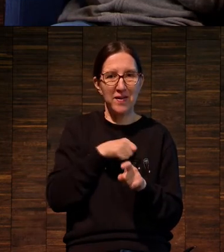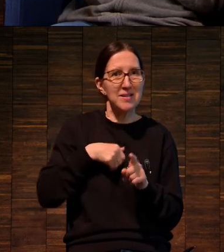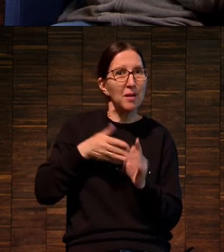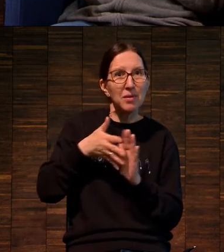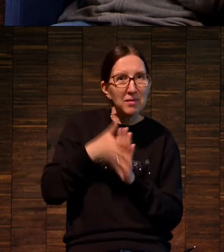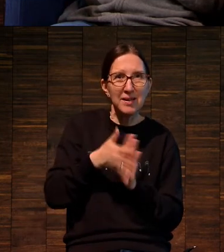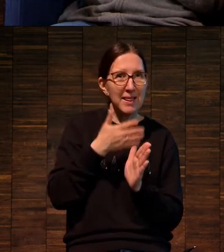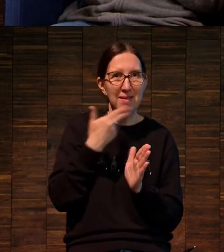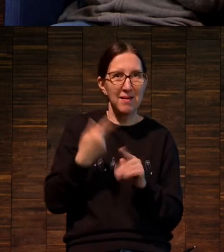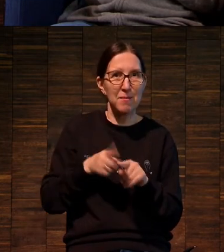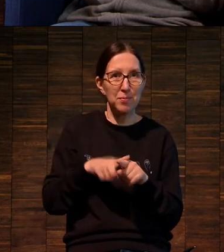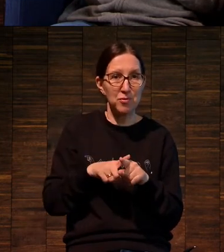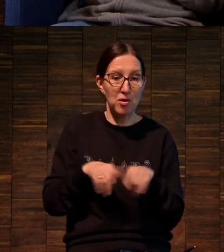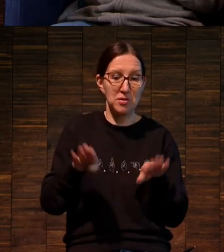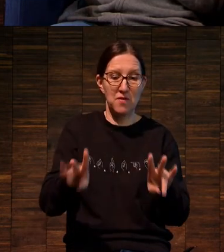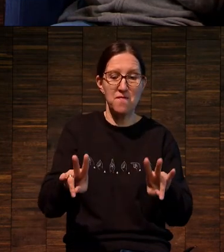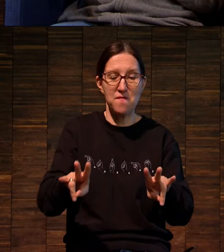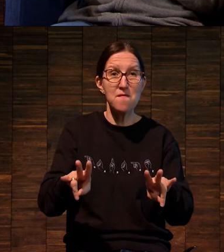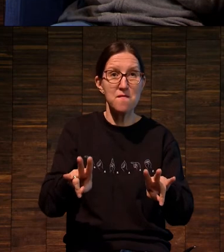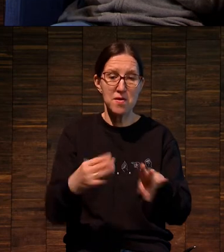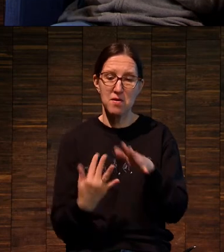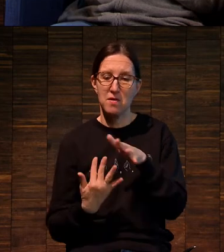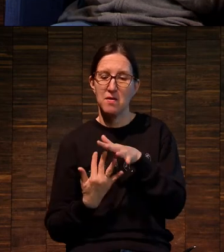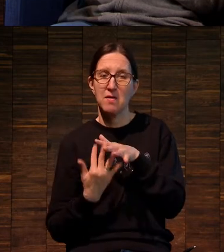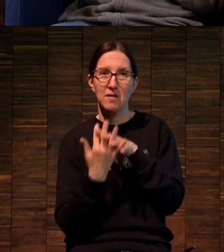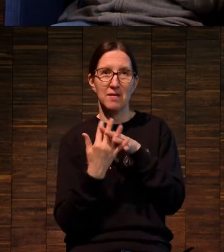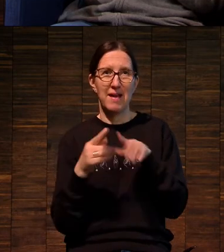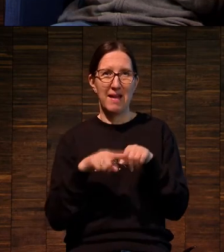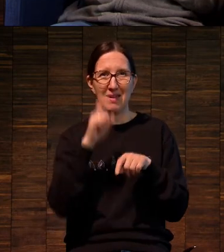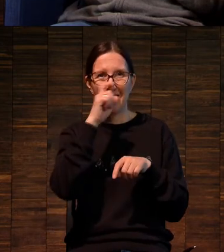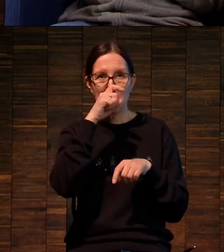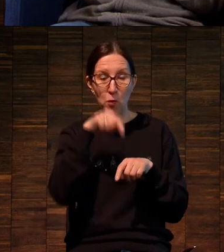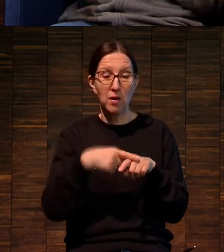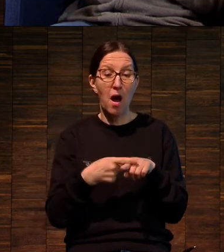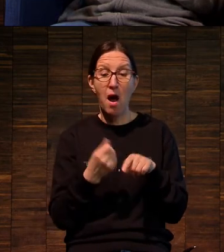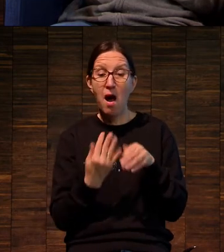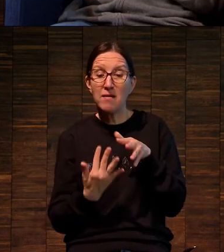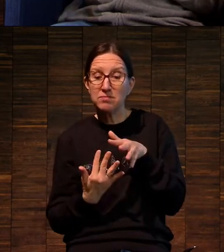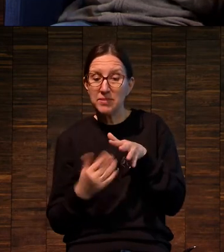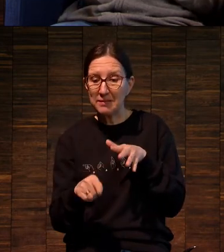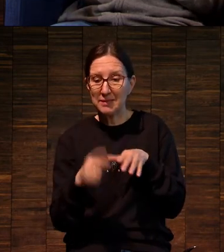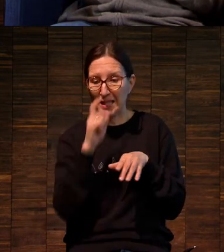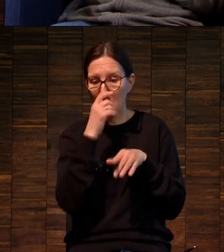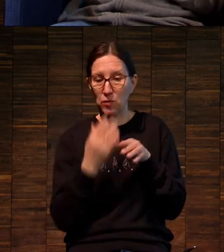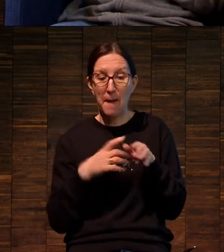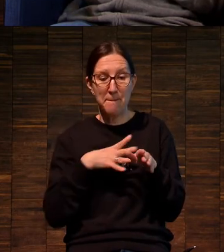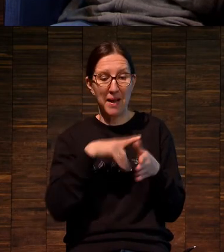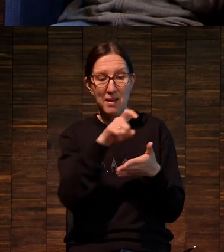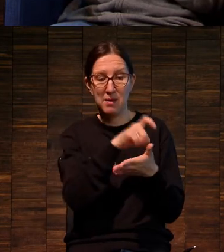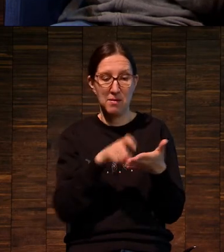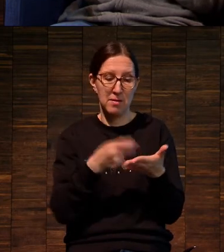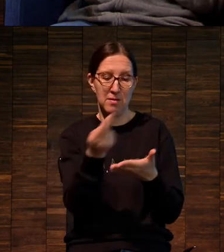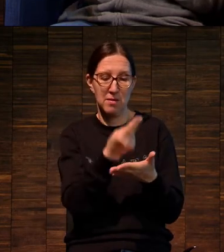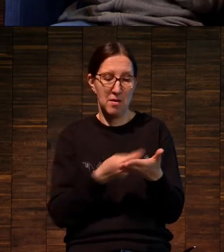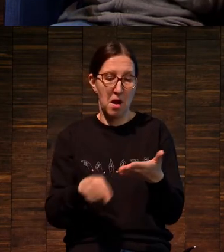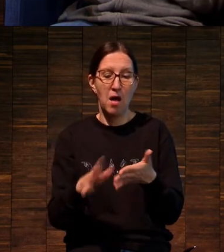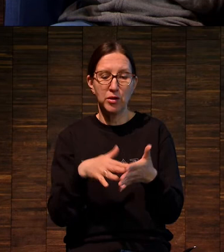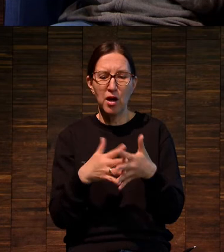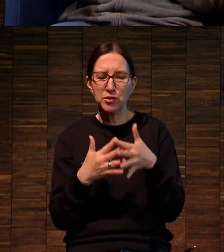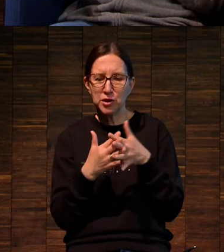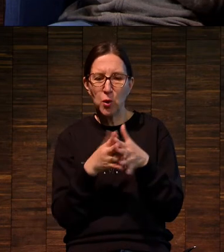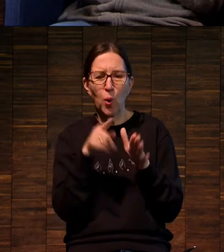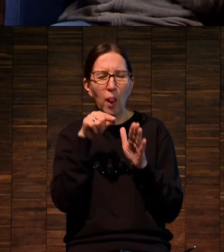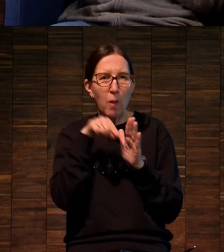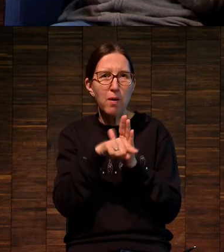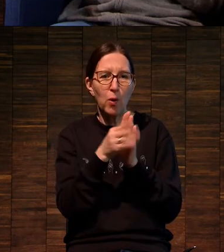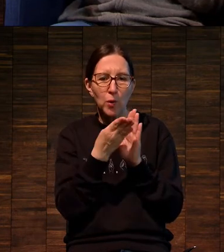ванночки с кислотой травятся. Соответственно, те места, которые процарапаны, они начинают кислотой протравливаться.